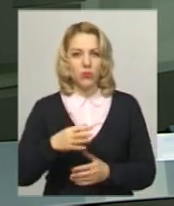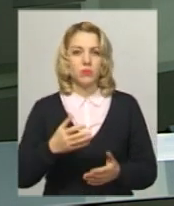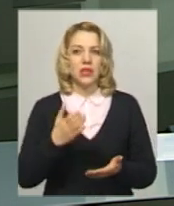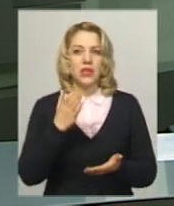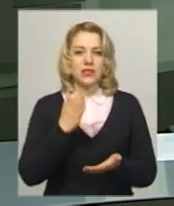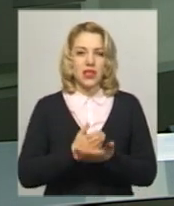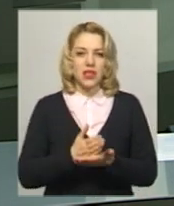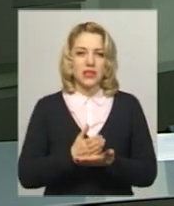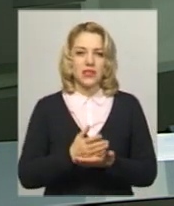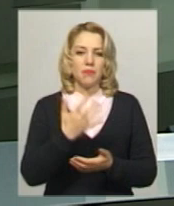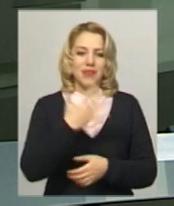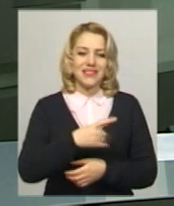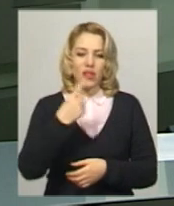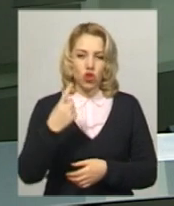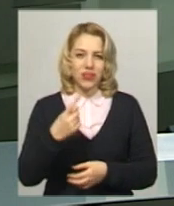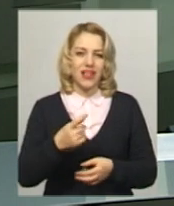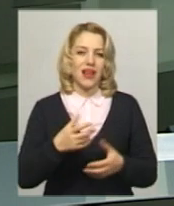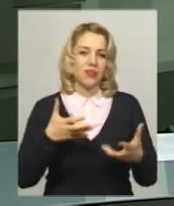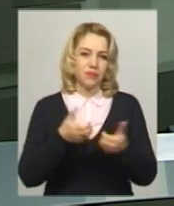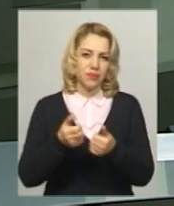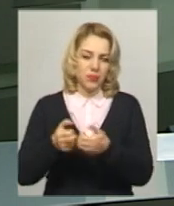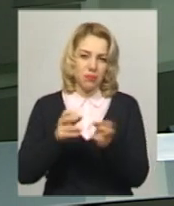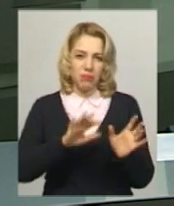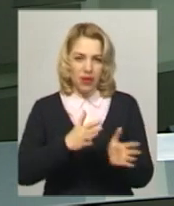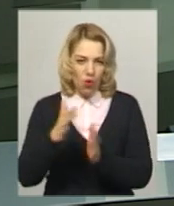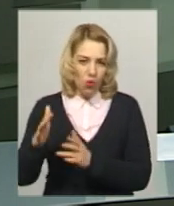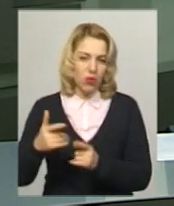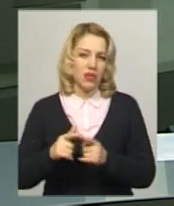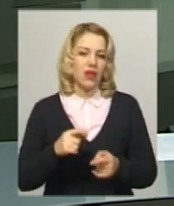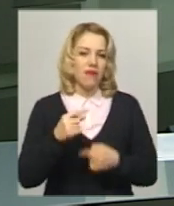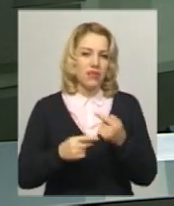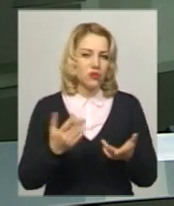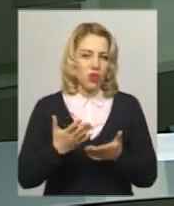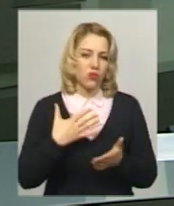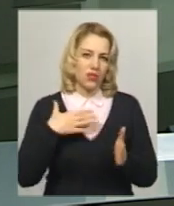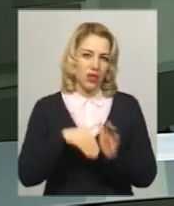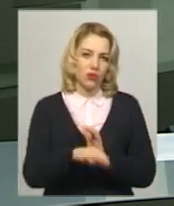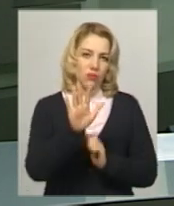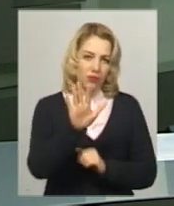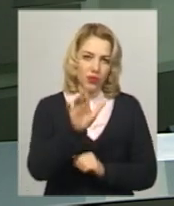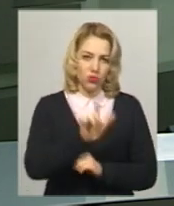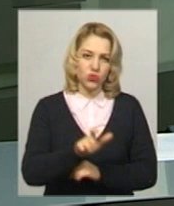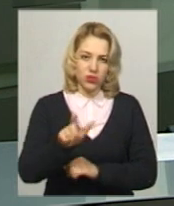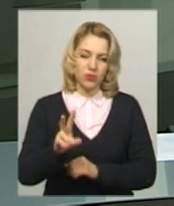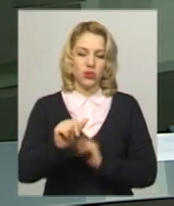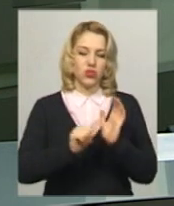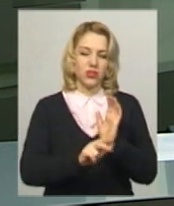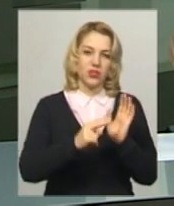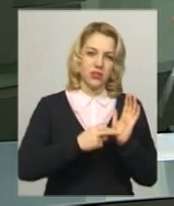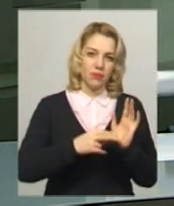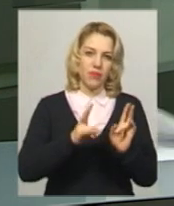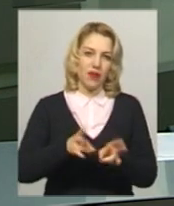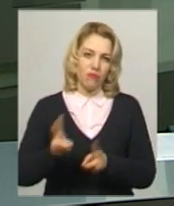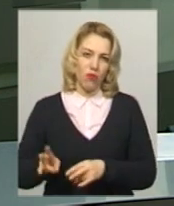51 дорожньо-транспортна пригода, внаслідок якої загинуло 5 осіб та 67 осіб травмовано.